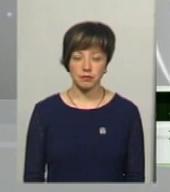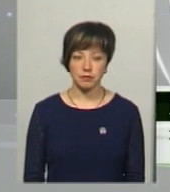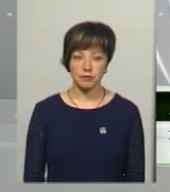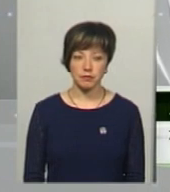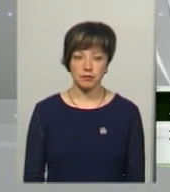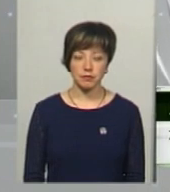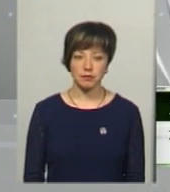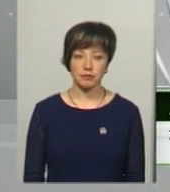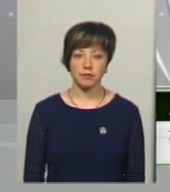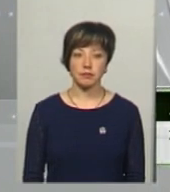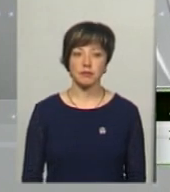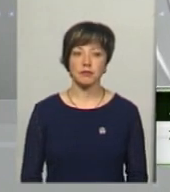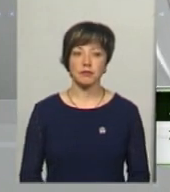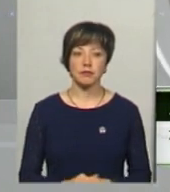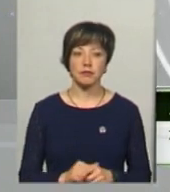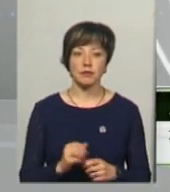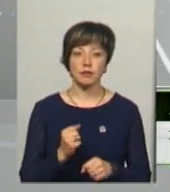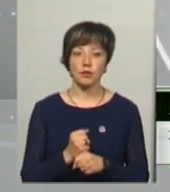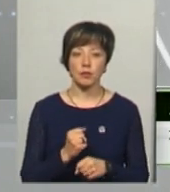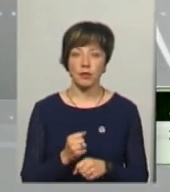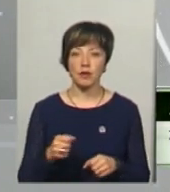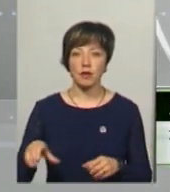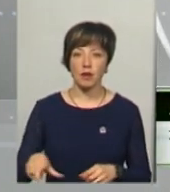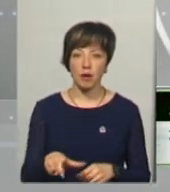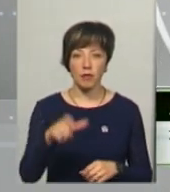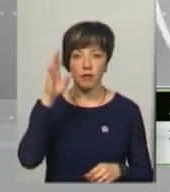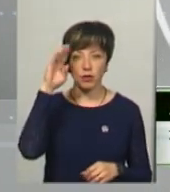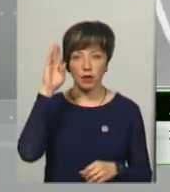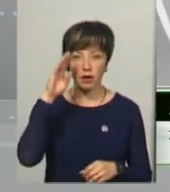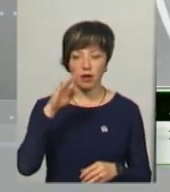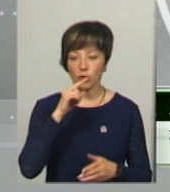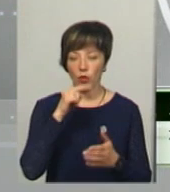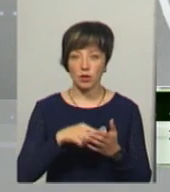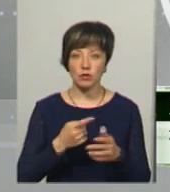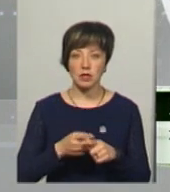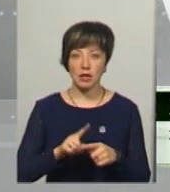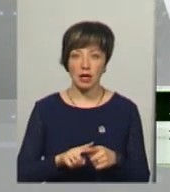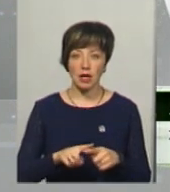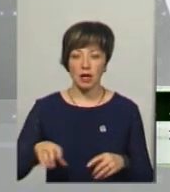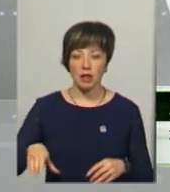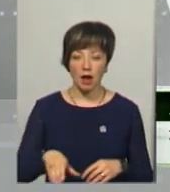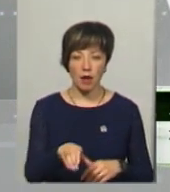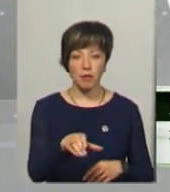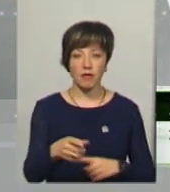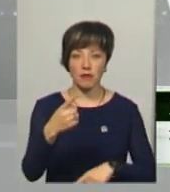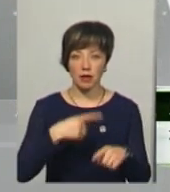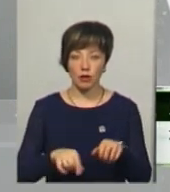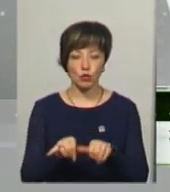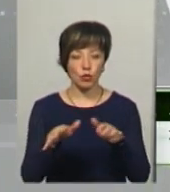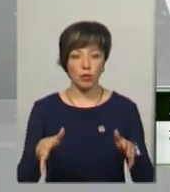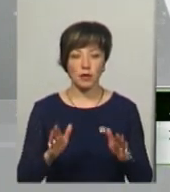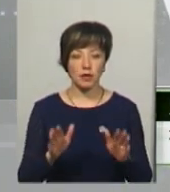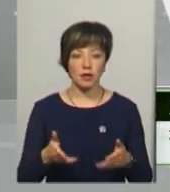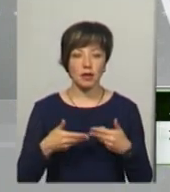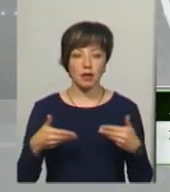вони зробили дамбу, загурнули і вода доходить до цієї дамби і вертається і топить не тільки